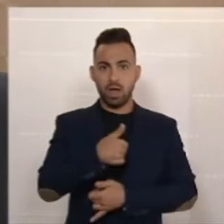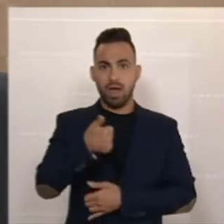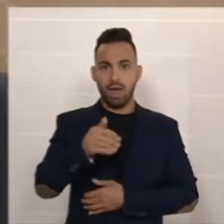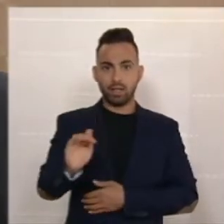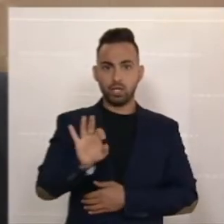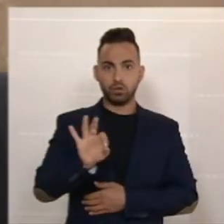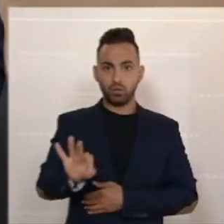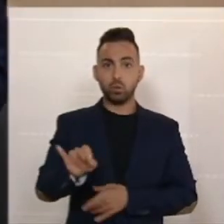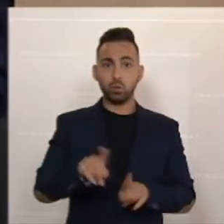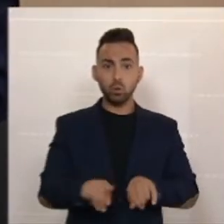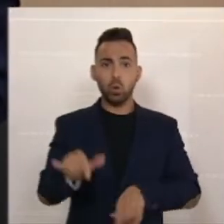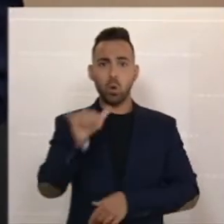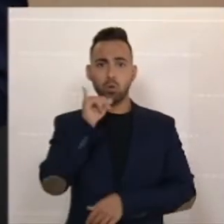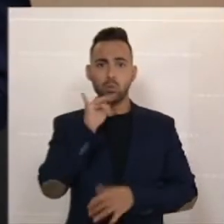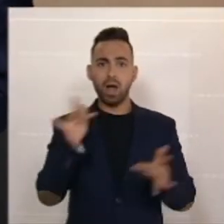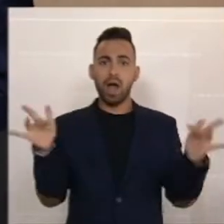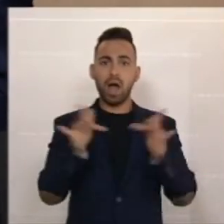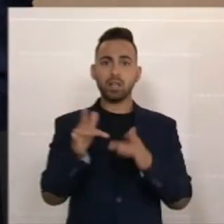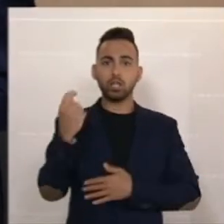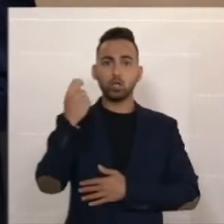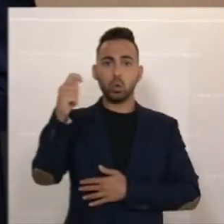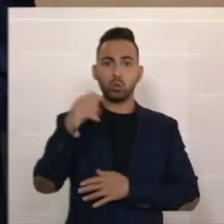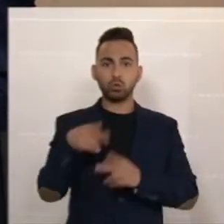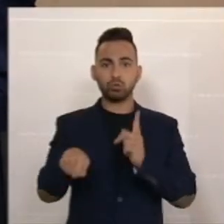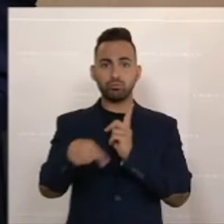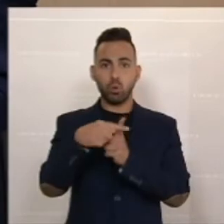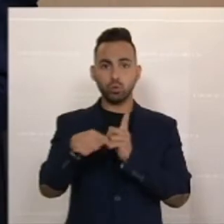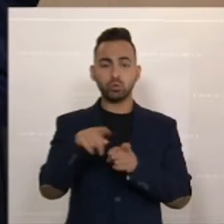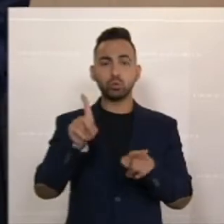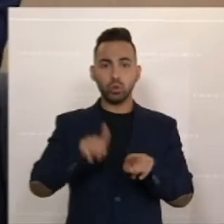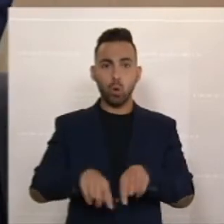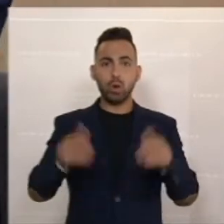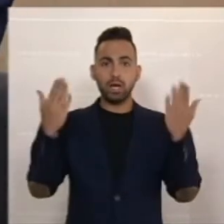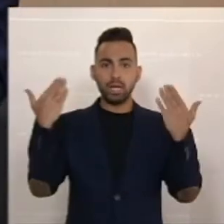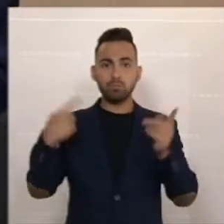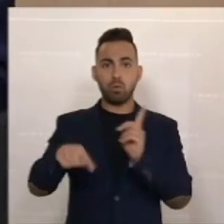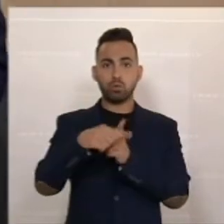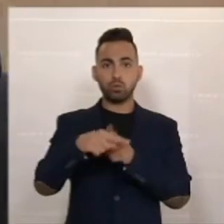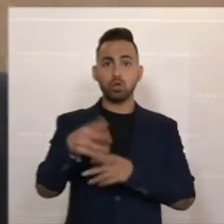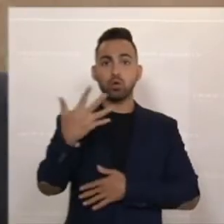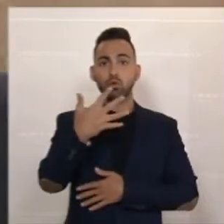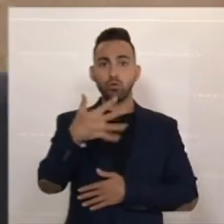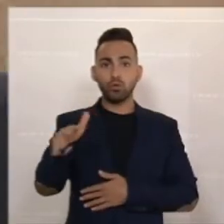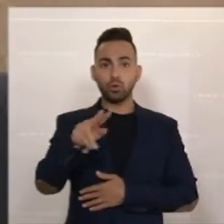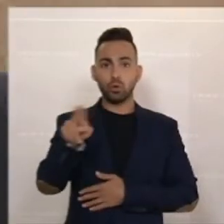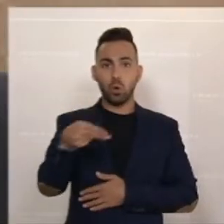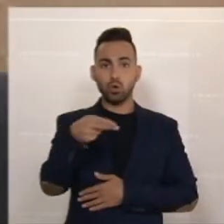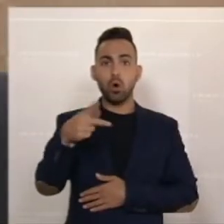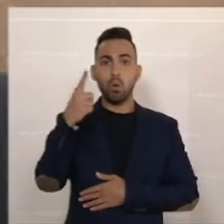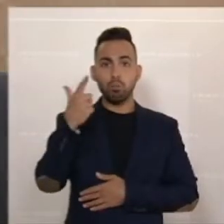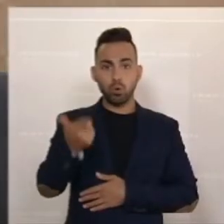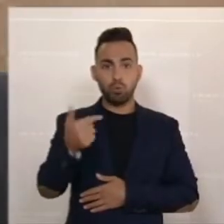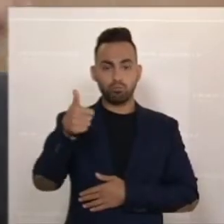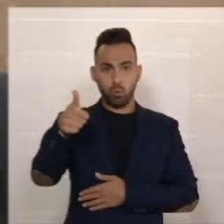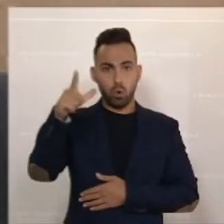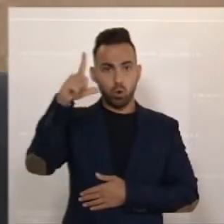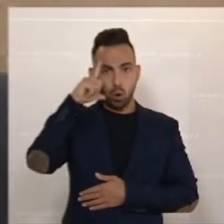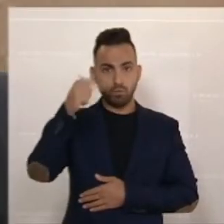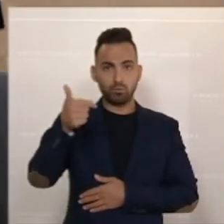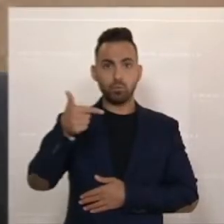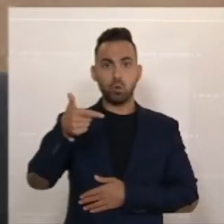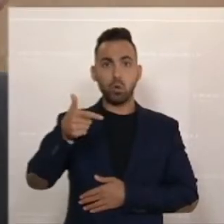Oktober den Antiteuerungsbonus und den Klimabonus in der Höhe von 500 Euro auszahlen, pro Kopf im Haushalt und pro Kind die Hälfte.